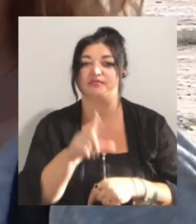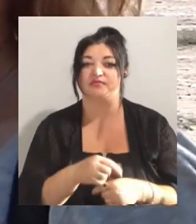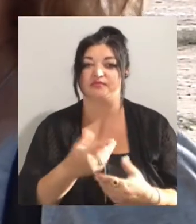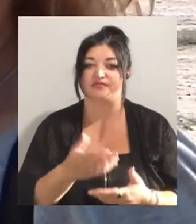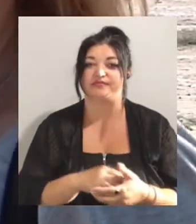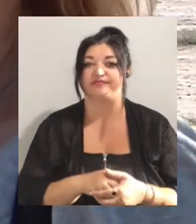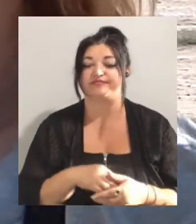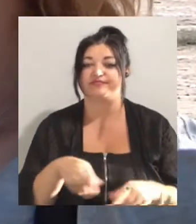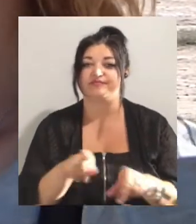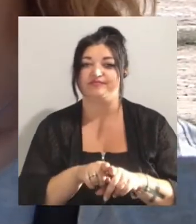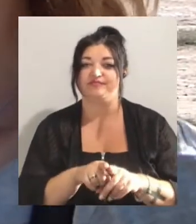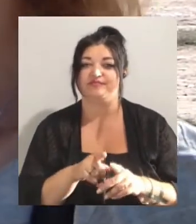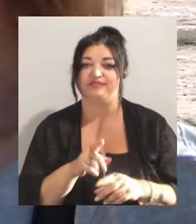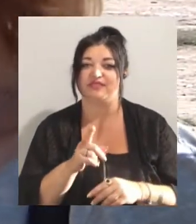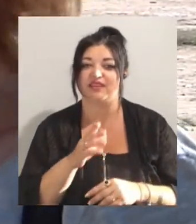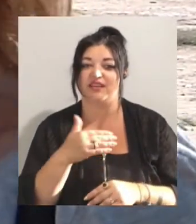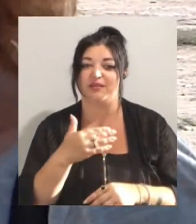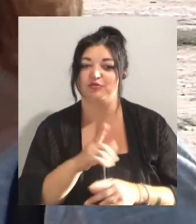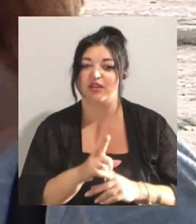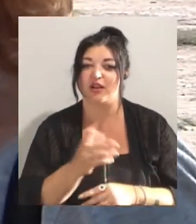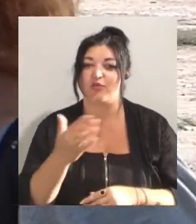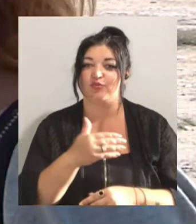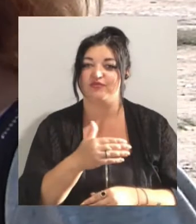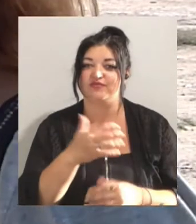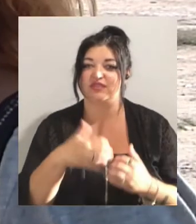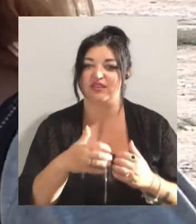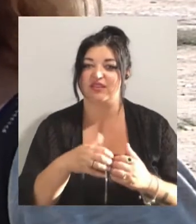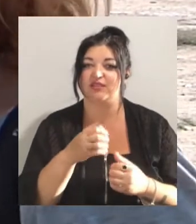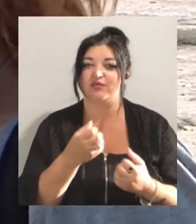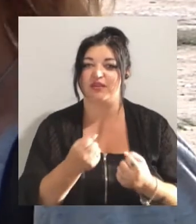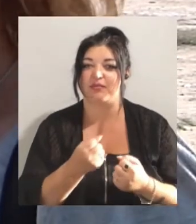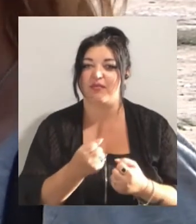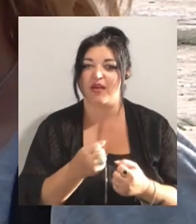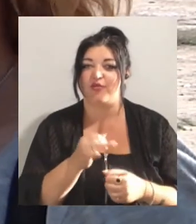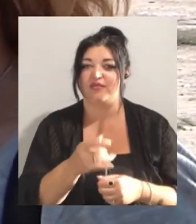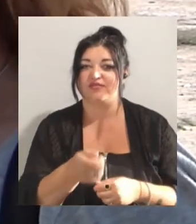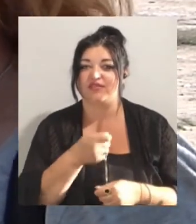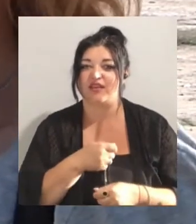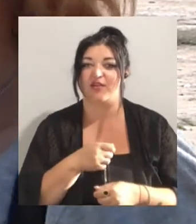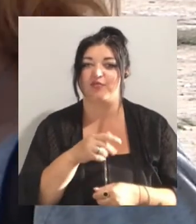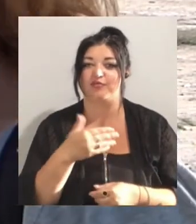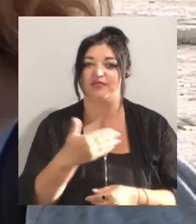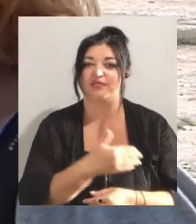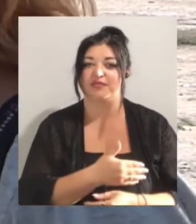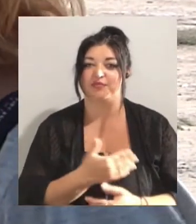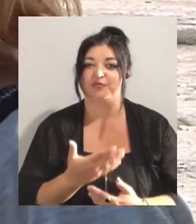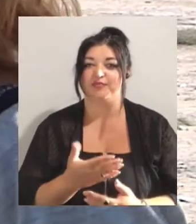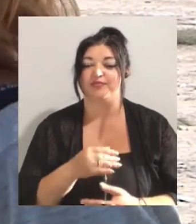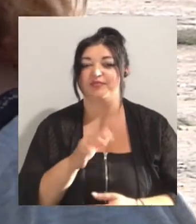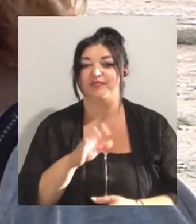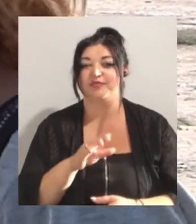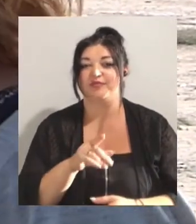коло і заганяють рибку всередину, і звідти пірнають, і витягають рибу. При цьому вони витискають з нею всю воду і